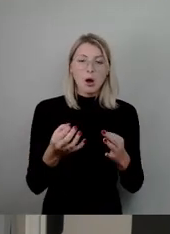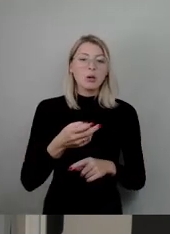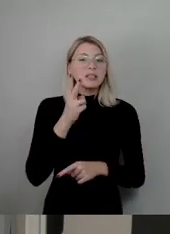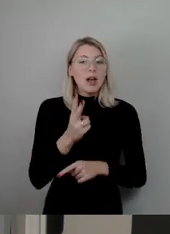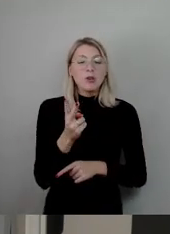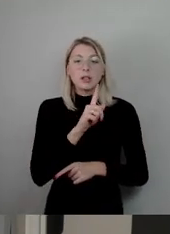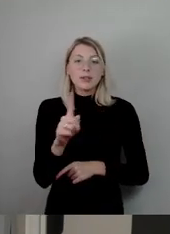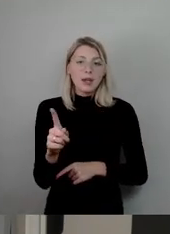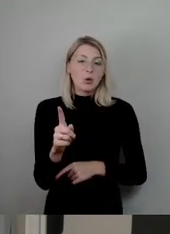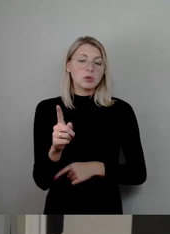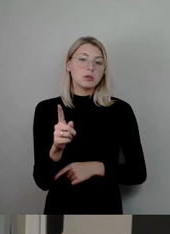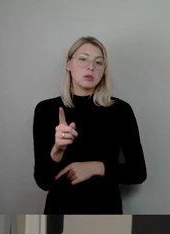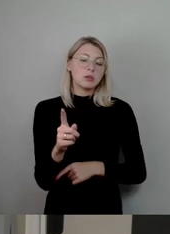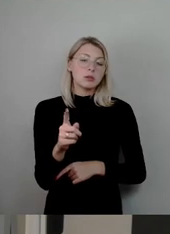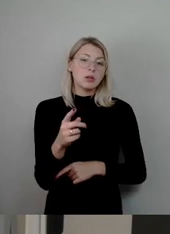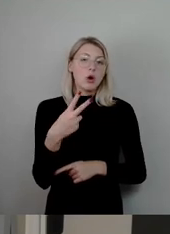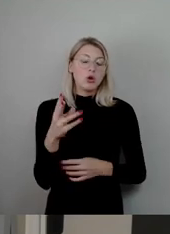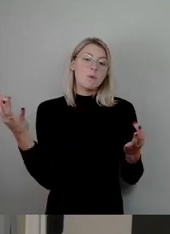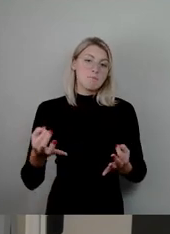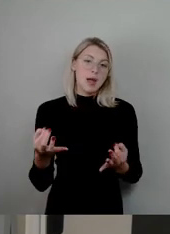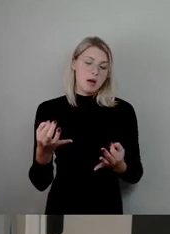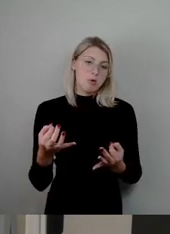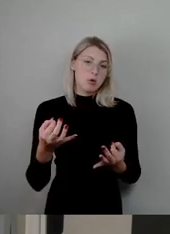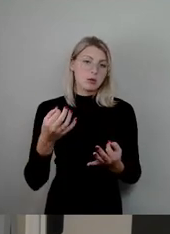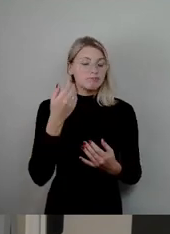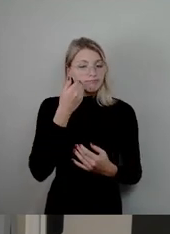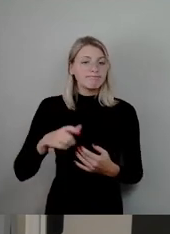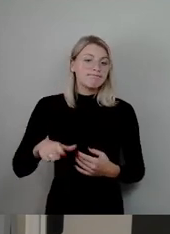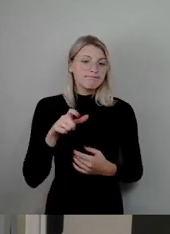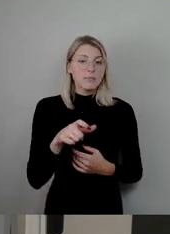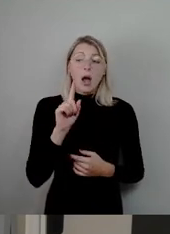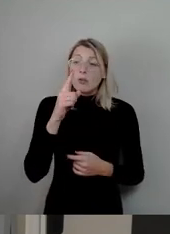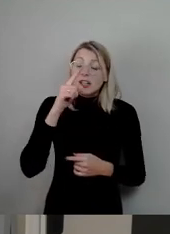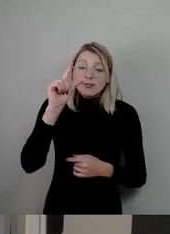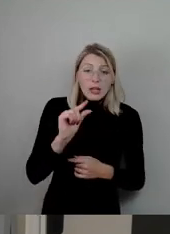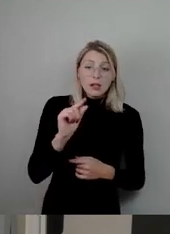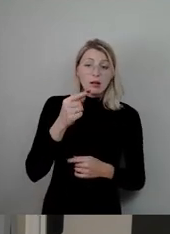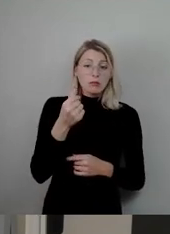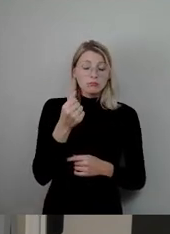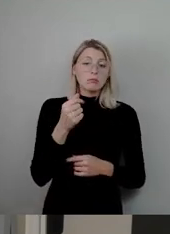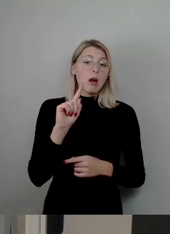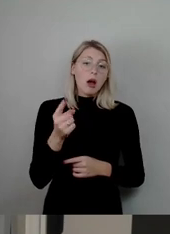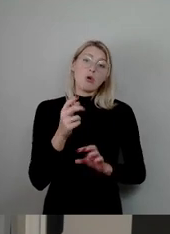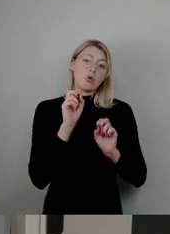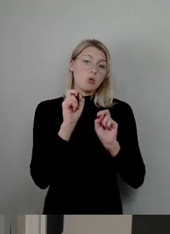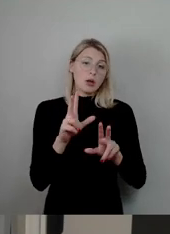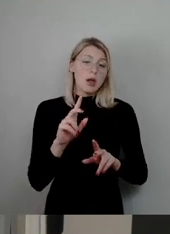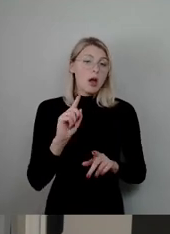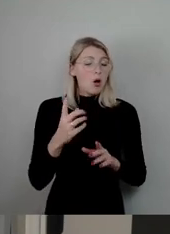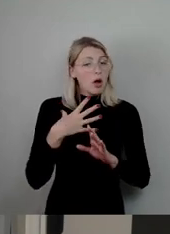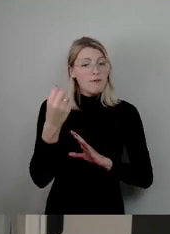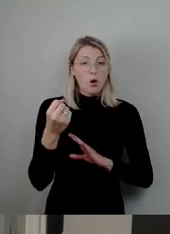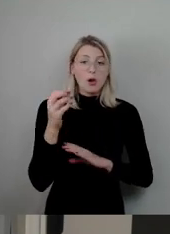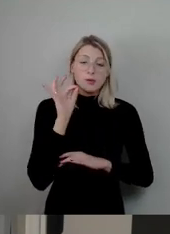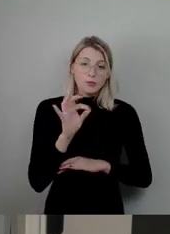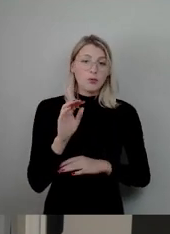notwendig. Und selbst wenn es weniger als 200.000 sind, wäre das schon ein großer Erfolg für die Volkshochschule.